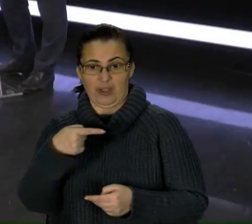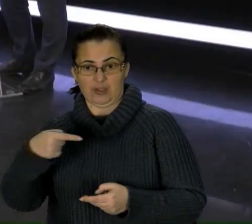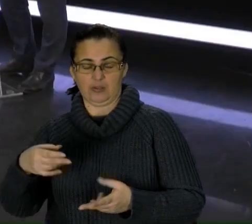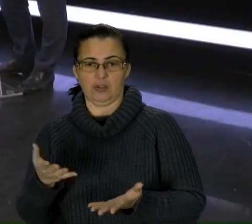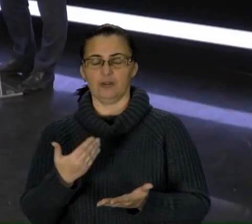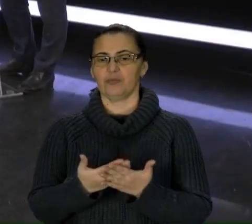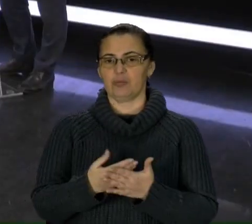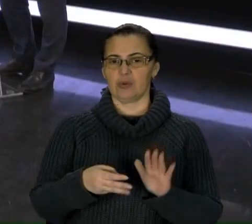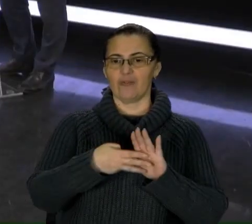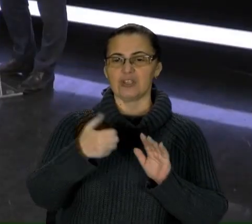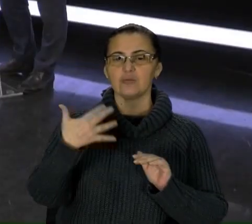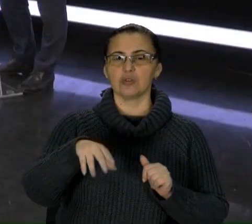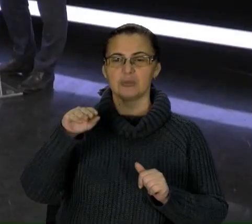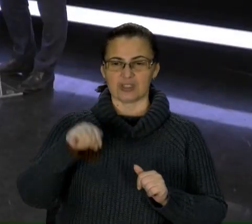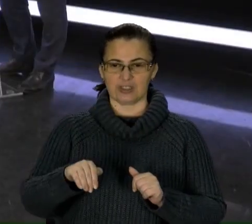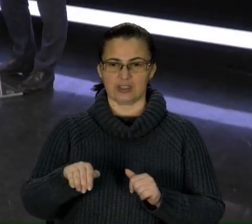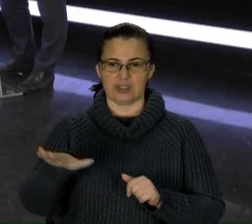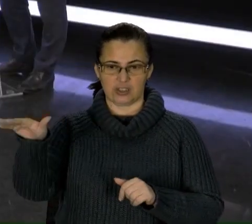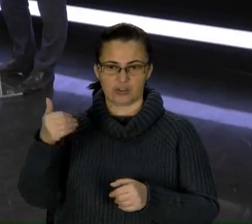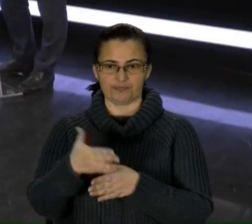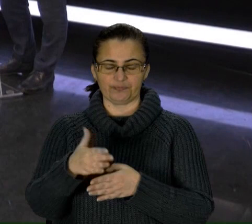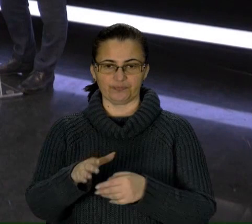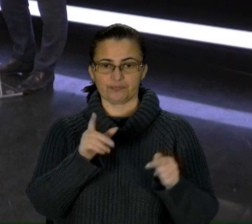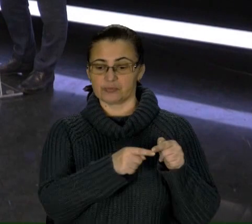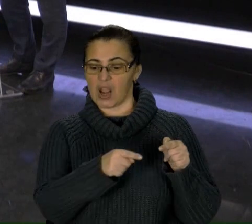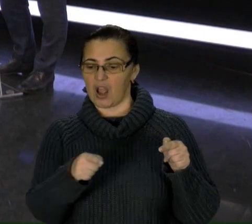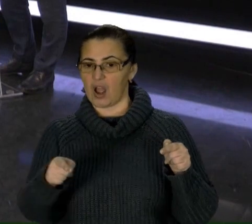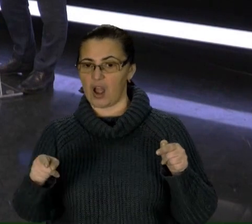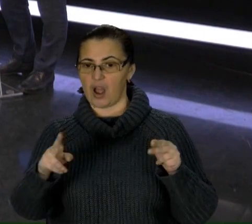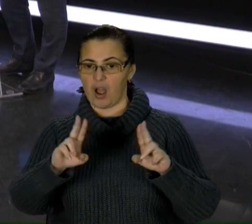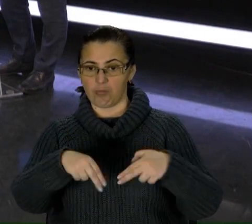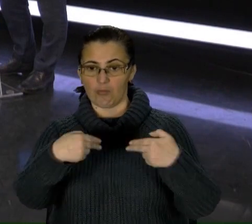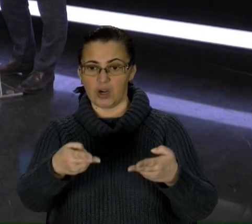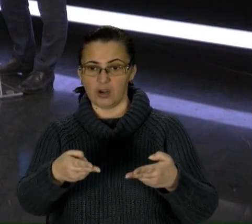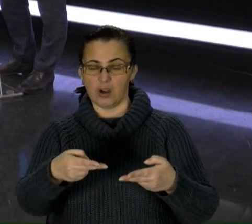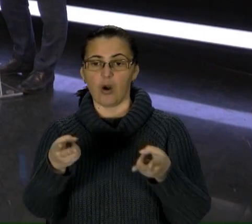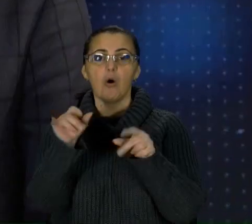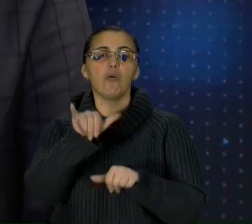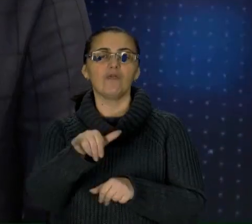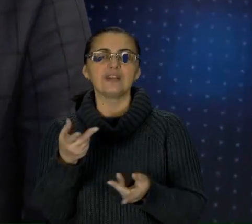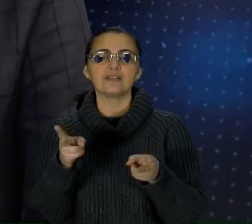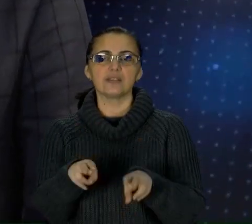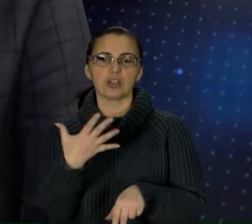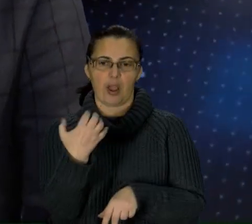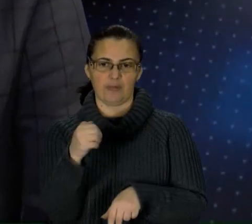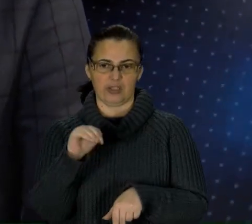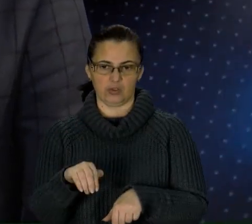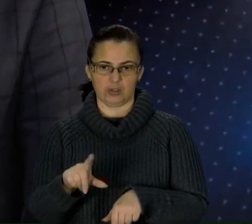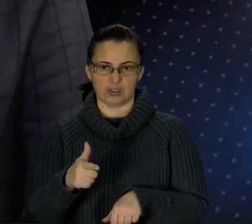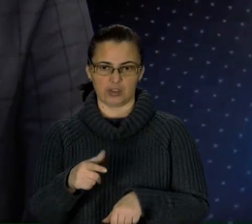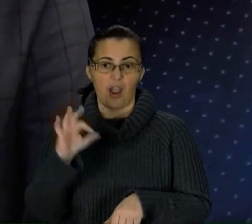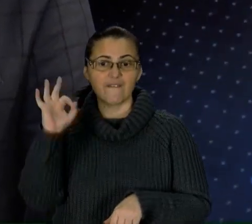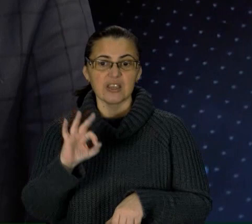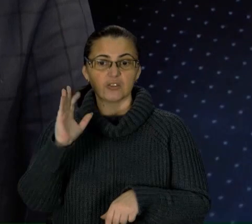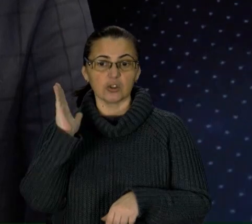850 тисяч, як ми з вами говорили. За певний період ви погасили, і у вас залишилося 500 тисяч гривень. Тобто відсотки будуть